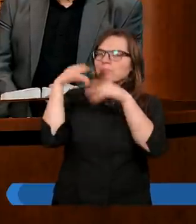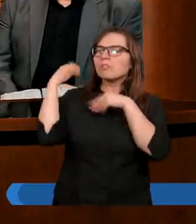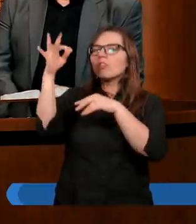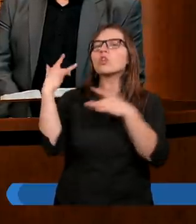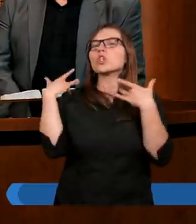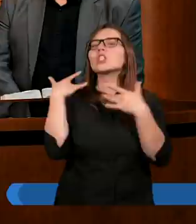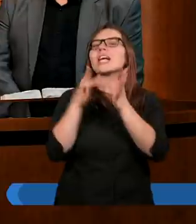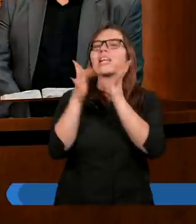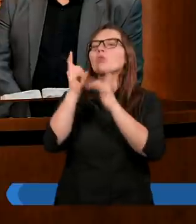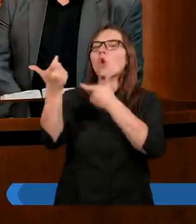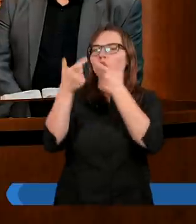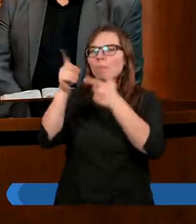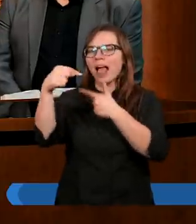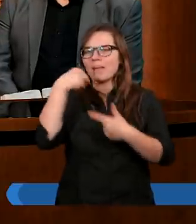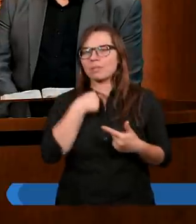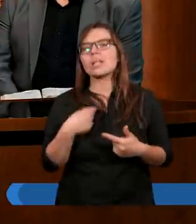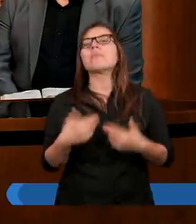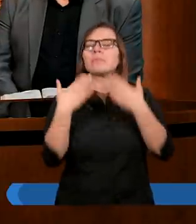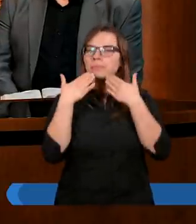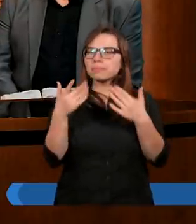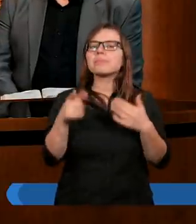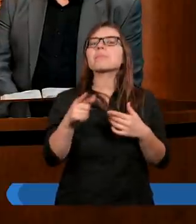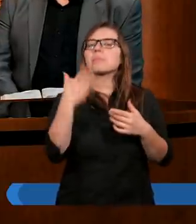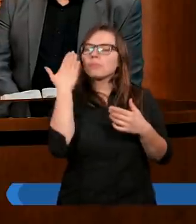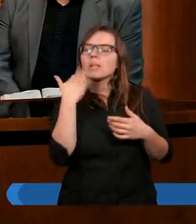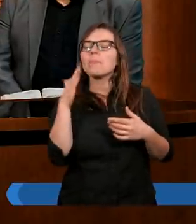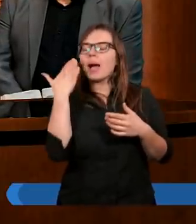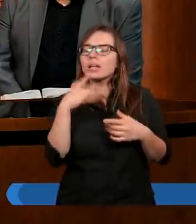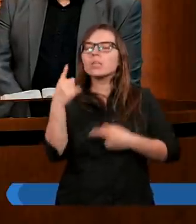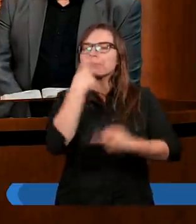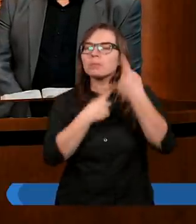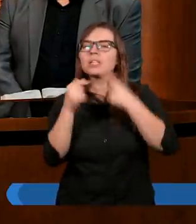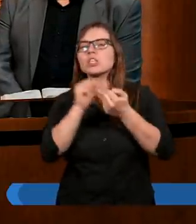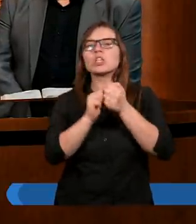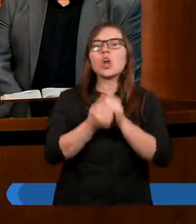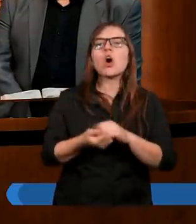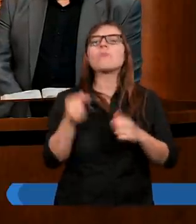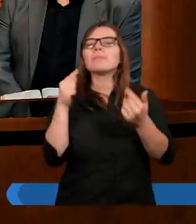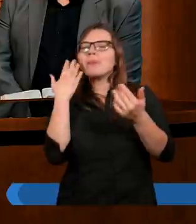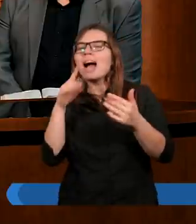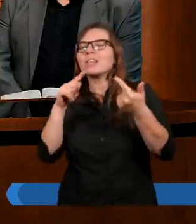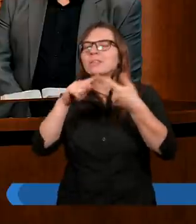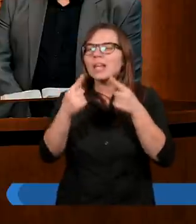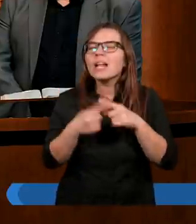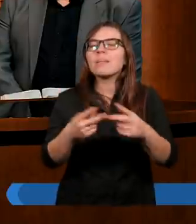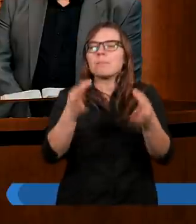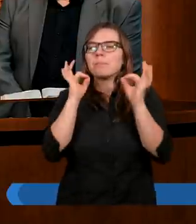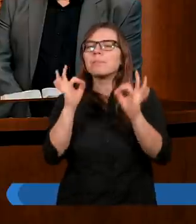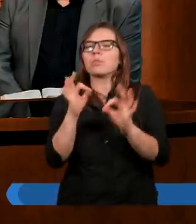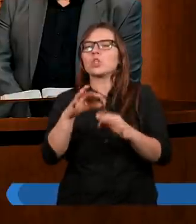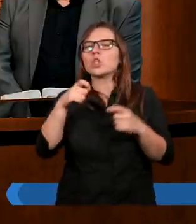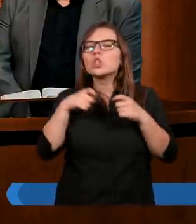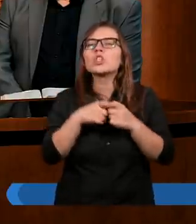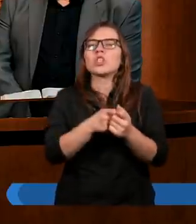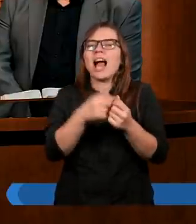Dziękuję bardzo. Tak, właśnie dalsze myśli są ciągiem bardzo logicznym i bardzo